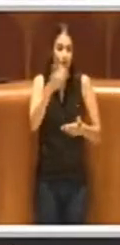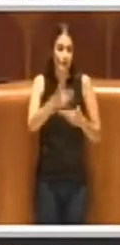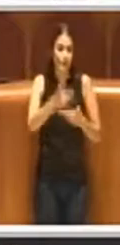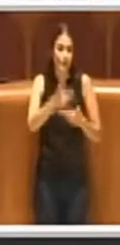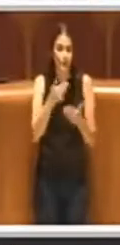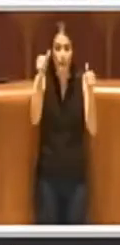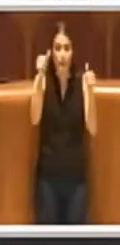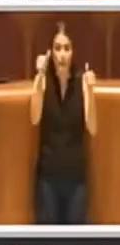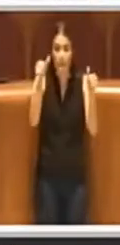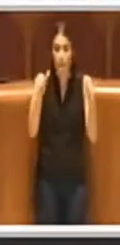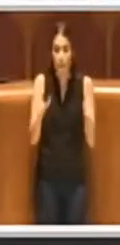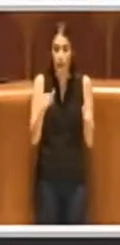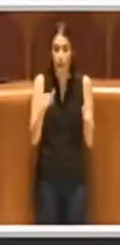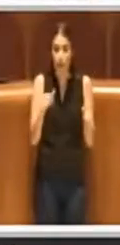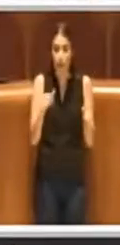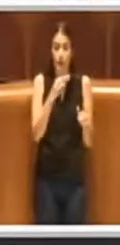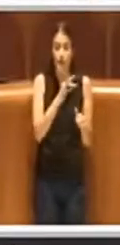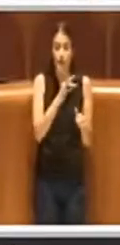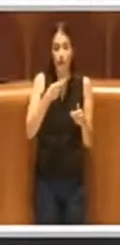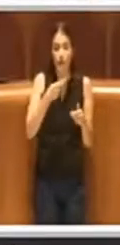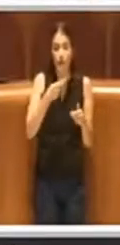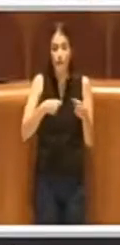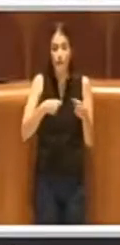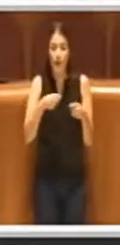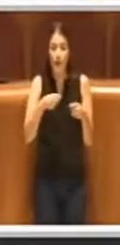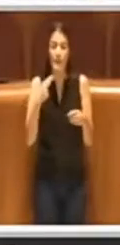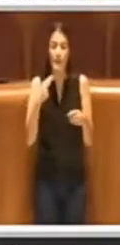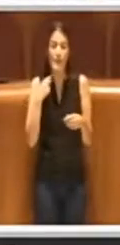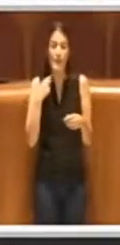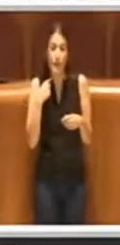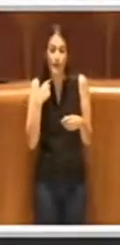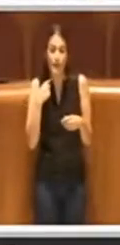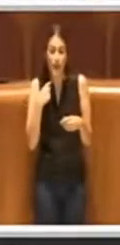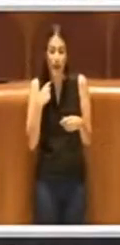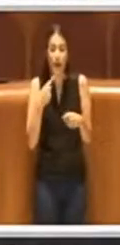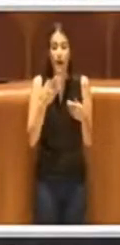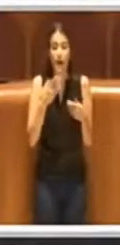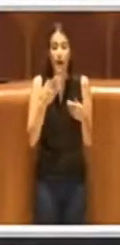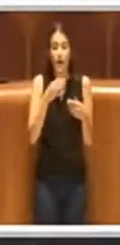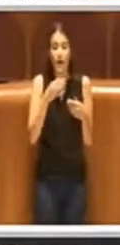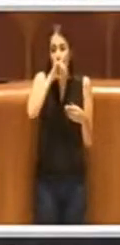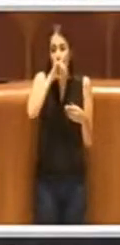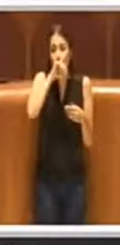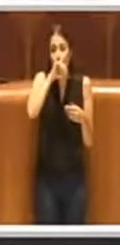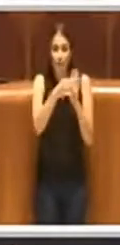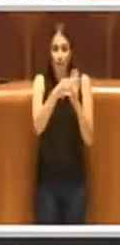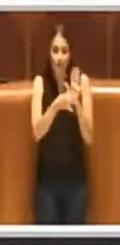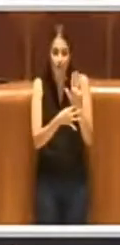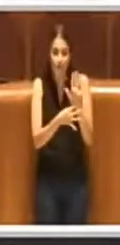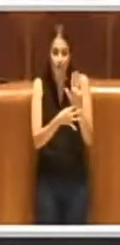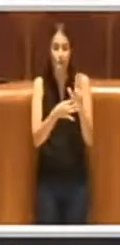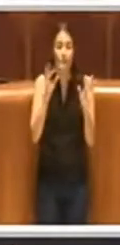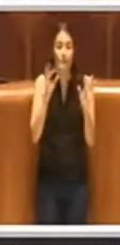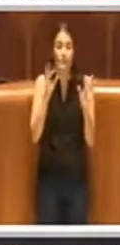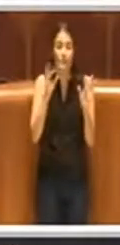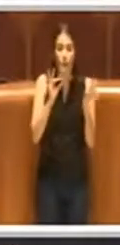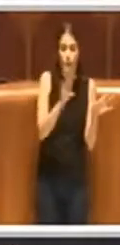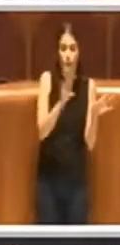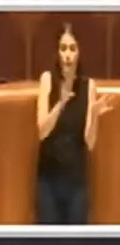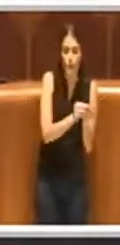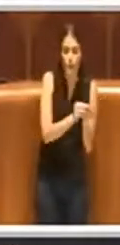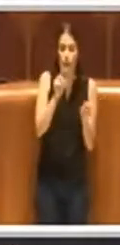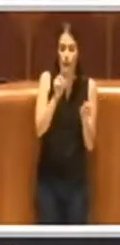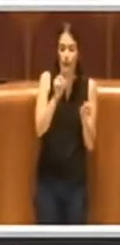a un bando, quello del Farmers Market di Garbatella secondo i criteri che sia la Giunta che